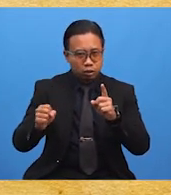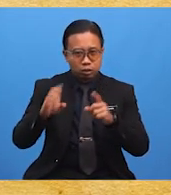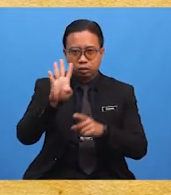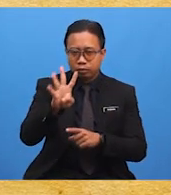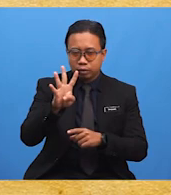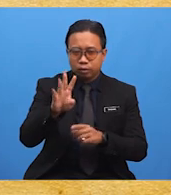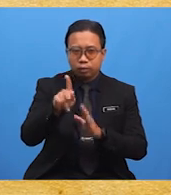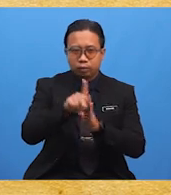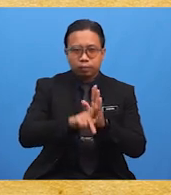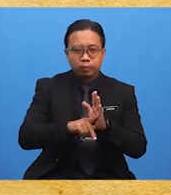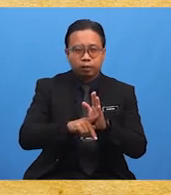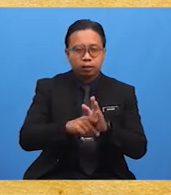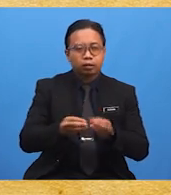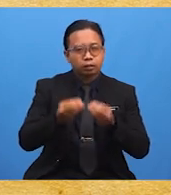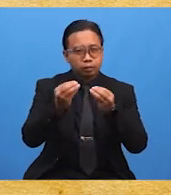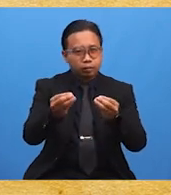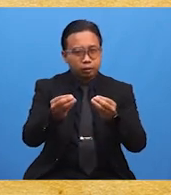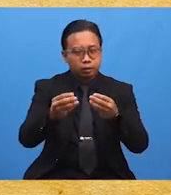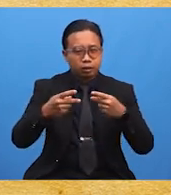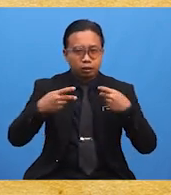perkhidmatan kesihatan.